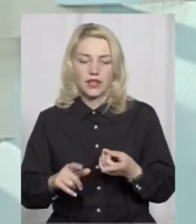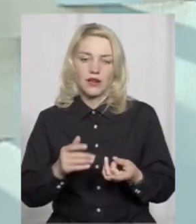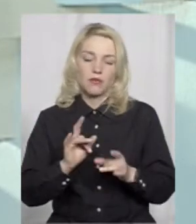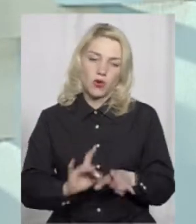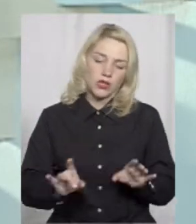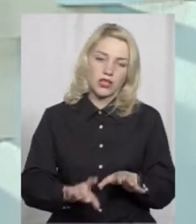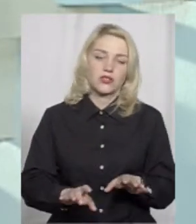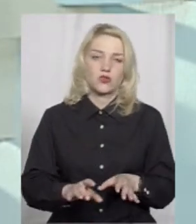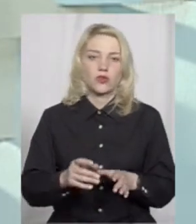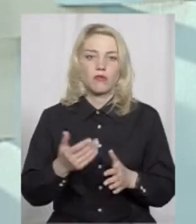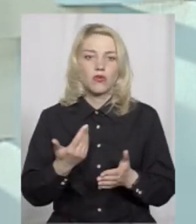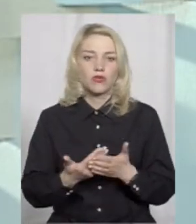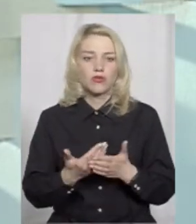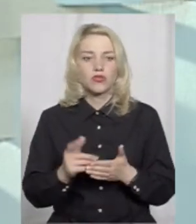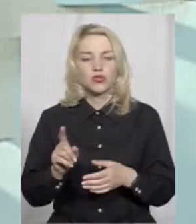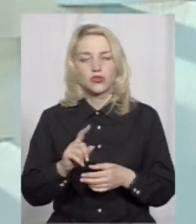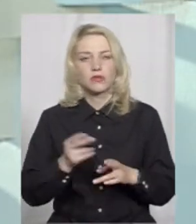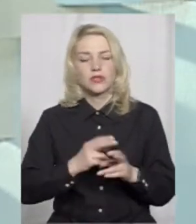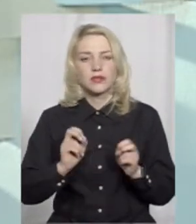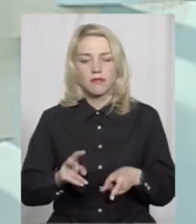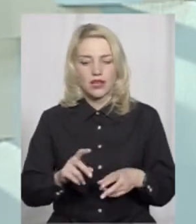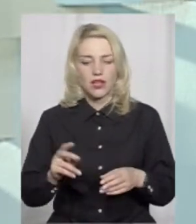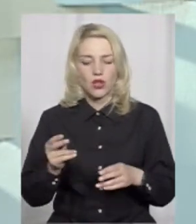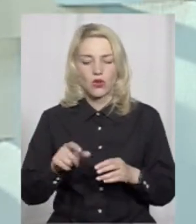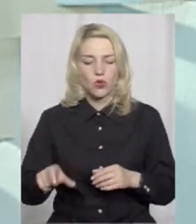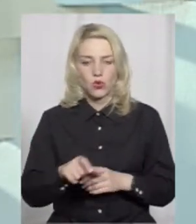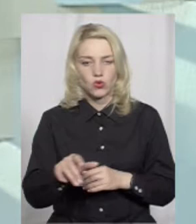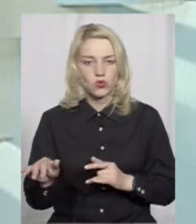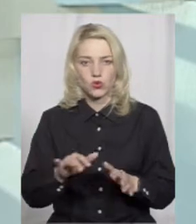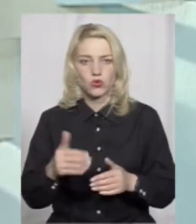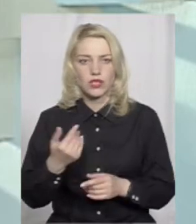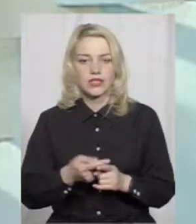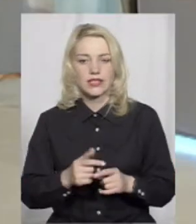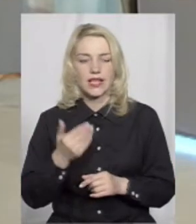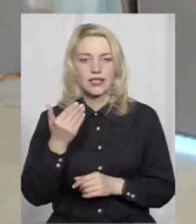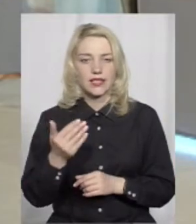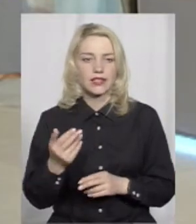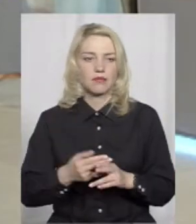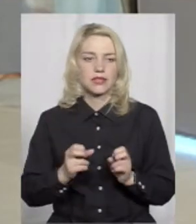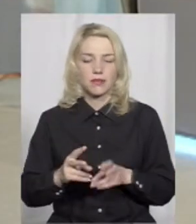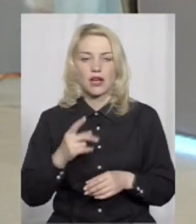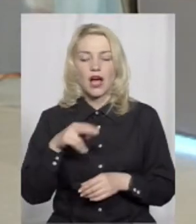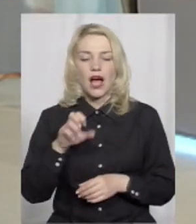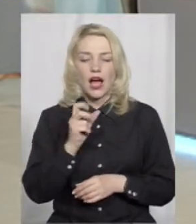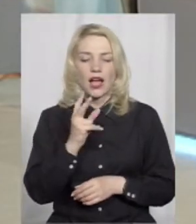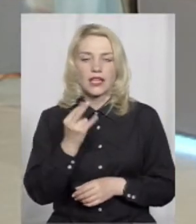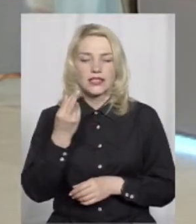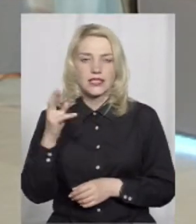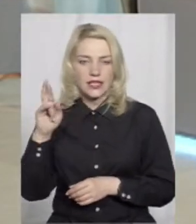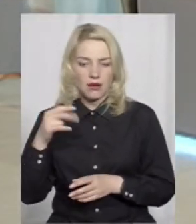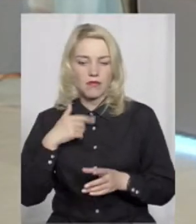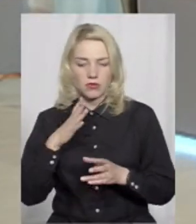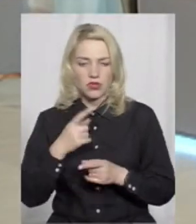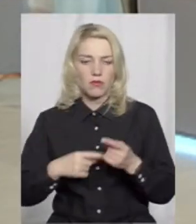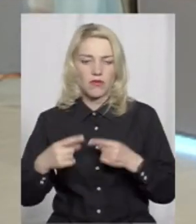пояснюємо, розказуємо, що безпека дорожнього руху – це їхня безпека. Ми до акції ще повернемось, а я хотів